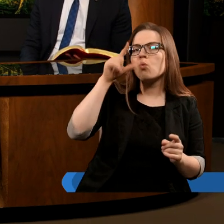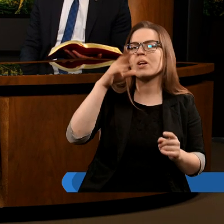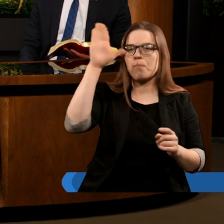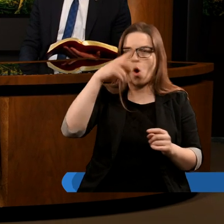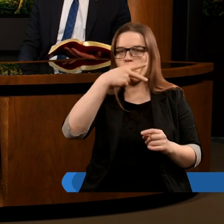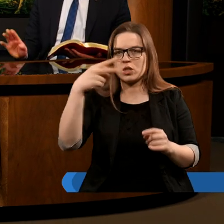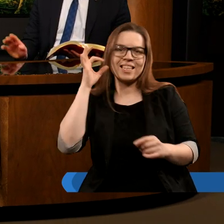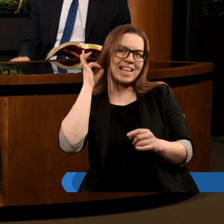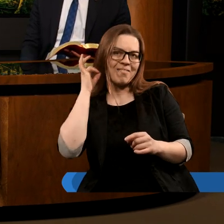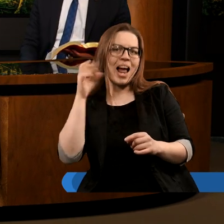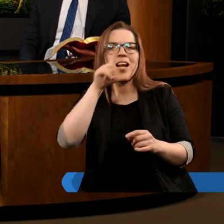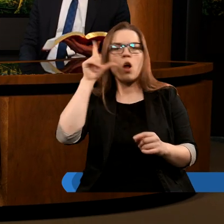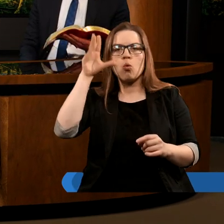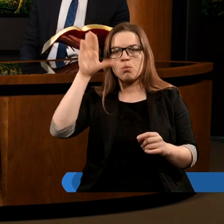tak?